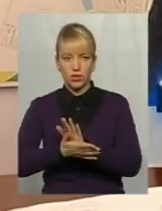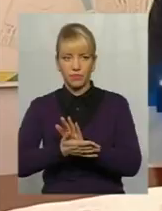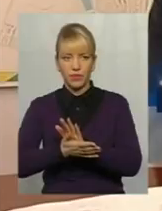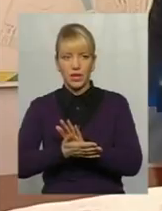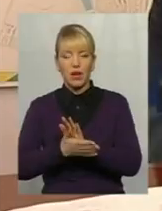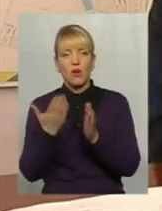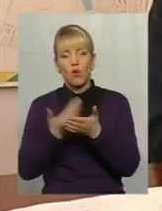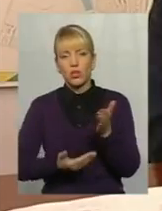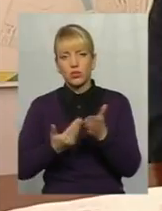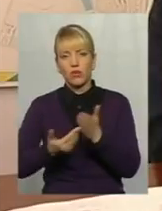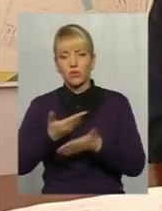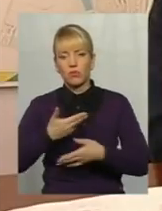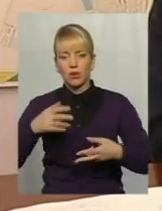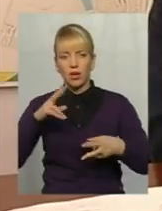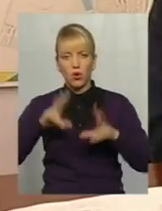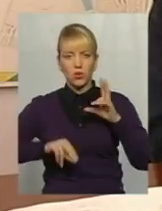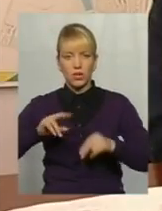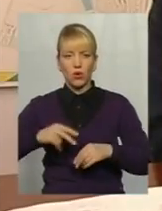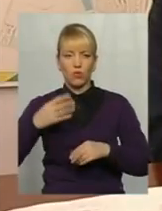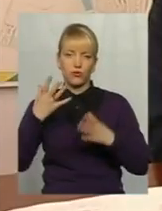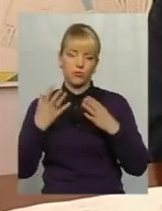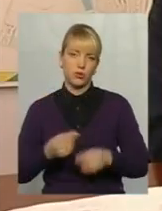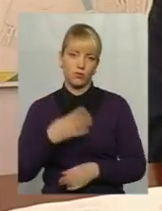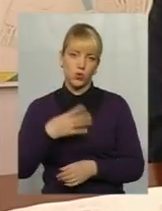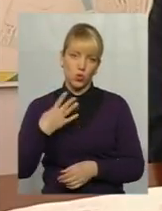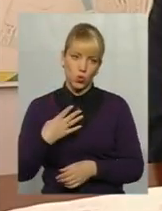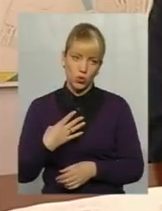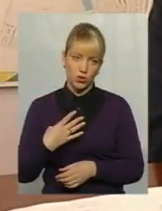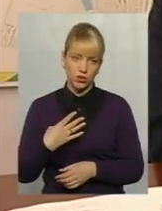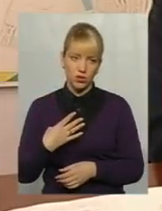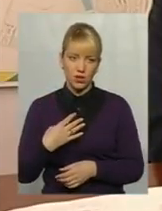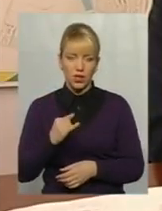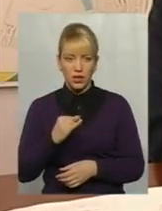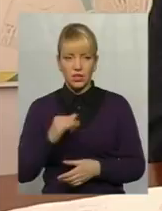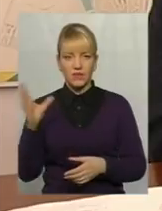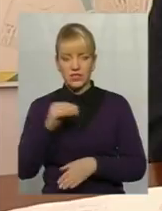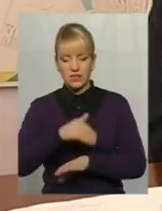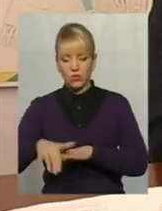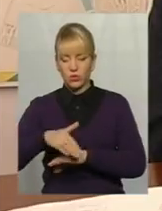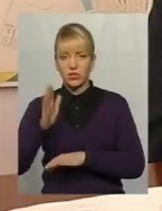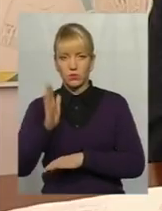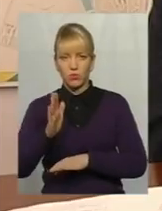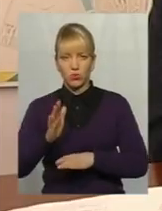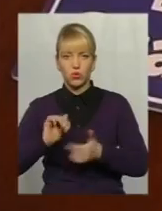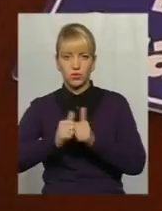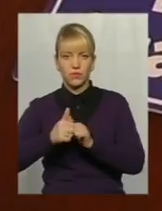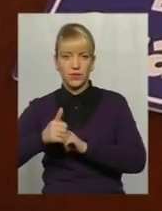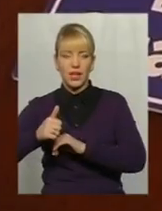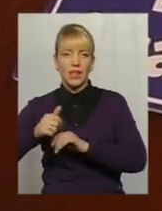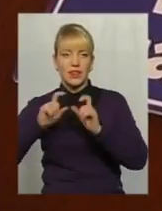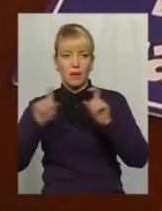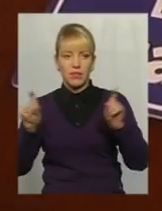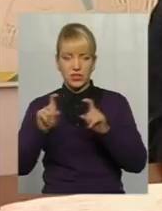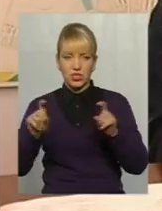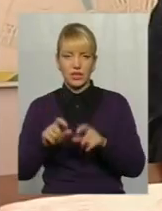Орієнтовно ми розраховуємо днів 40, і всі вулиці вже будуть з табличками. Табличка з